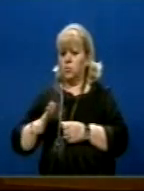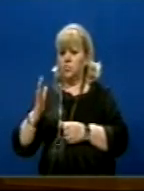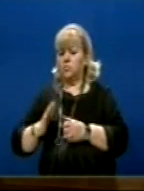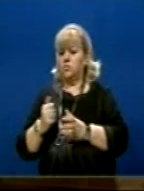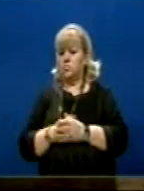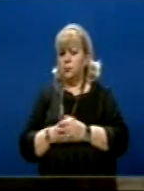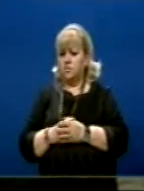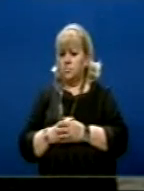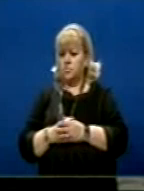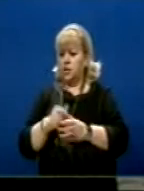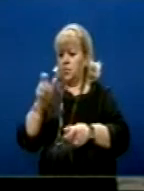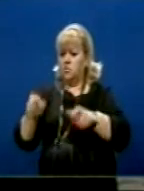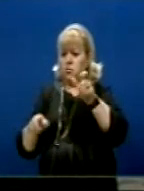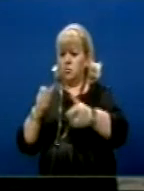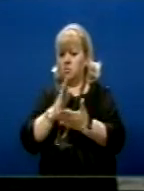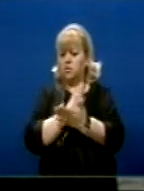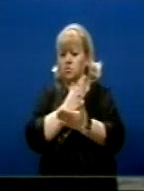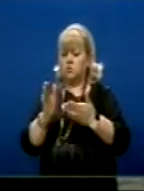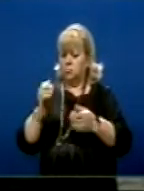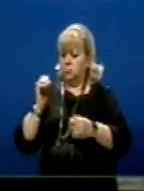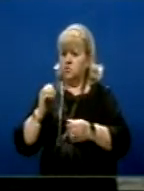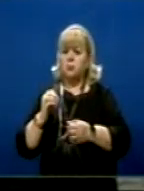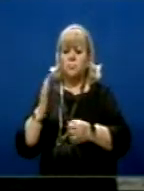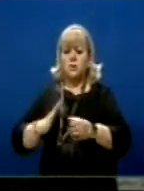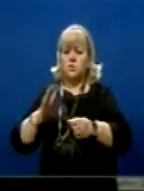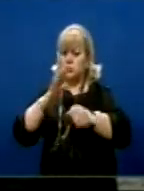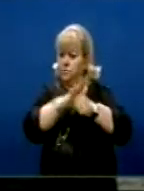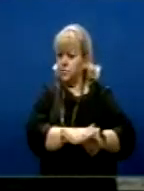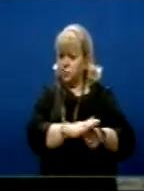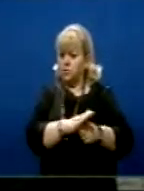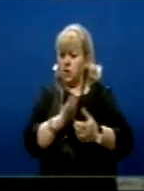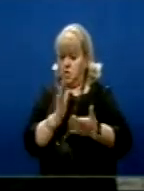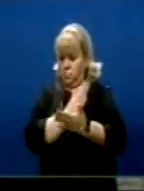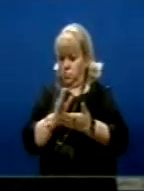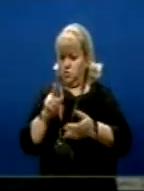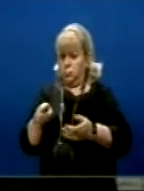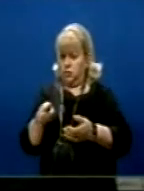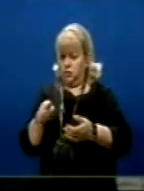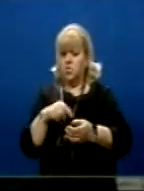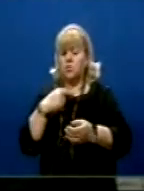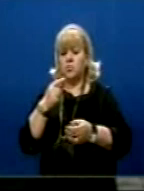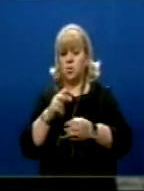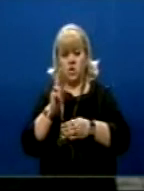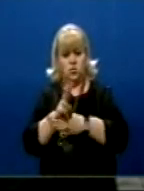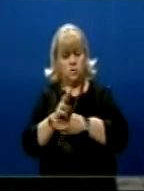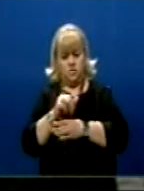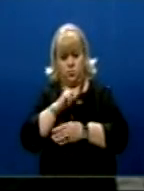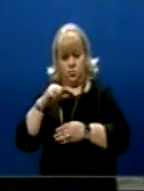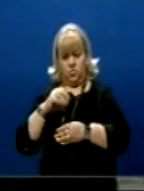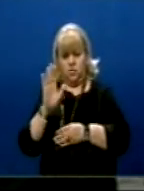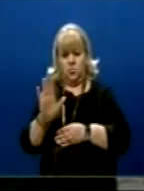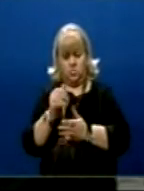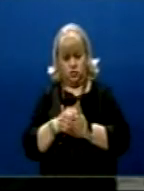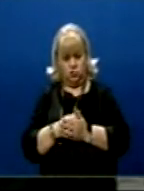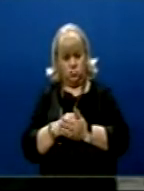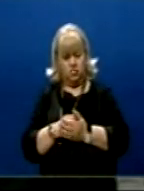Musë ndonë njëzët me mentalitetin Kjo është racizm E dhe qëka është ma e kjeqa Vetë racizm Për trajton njërë raciste vetë vetën Zdo